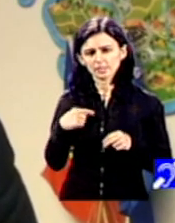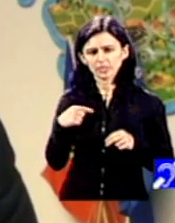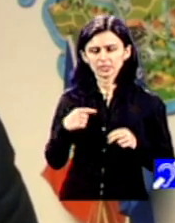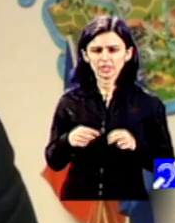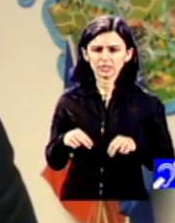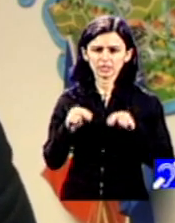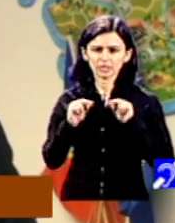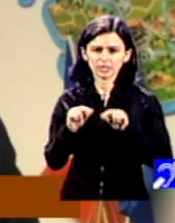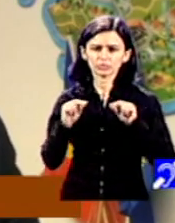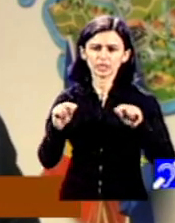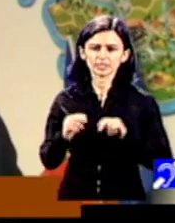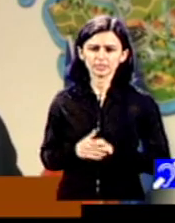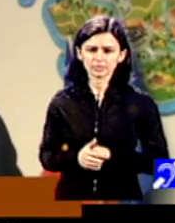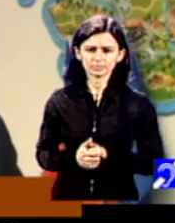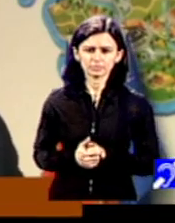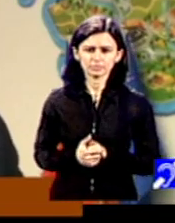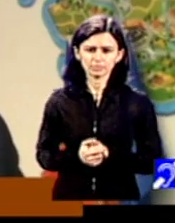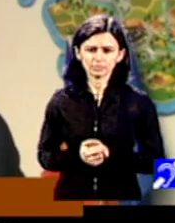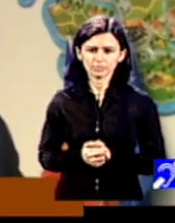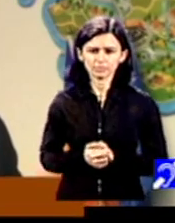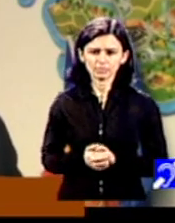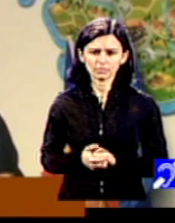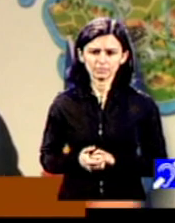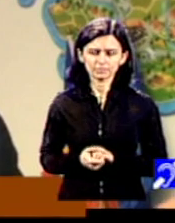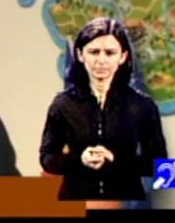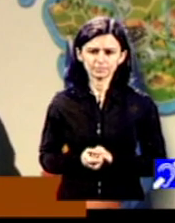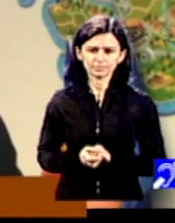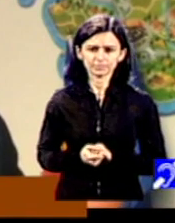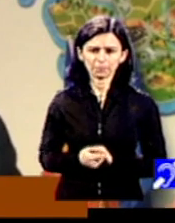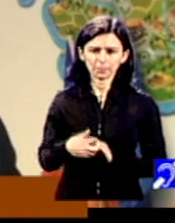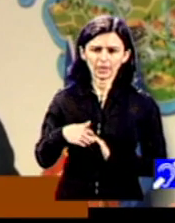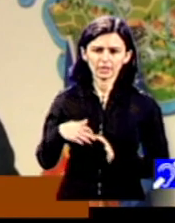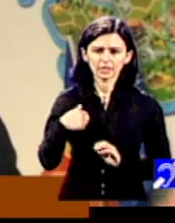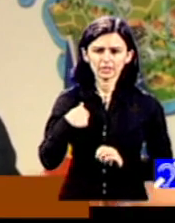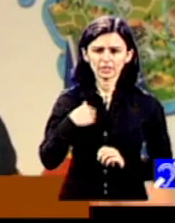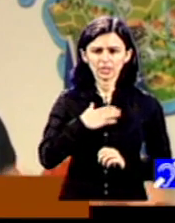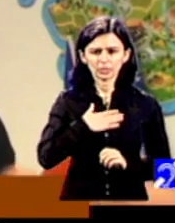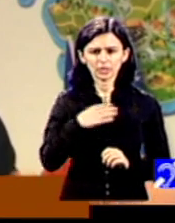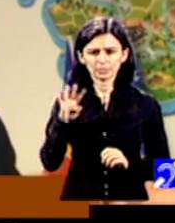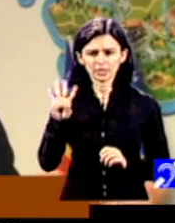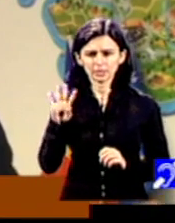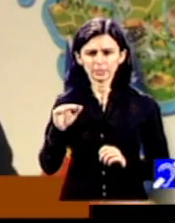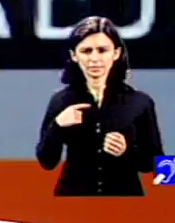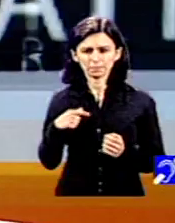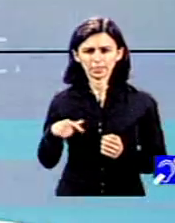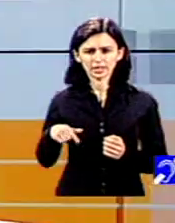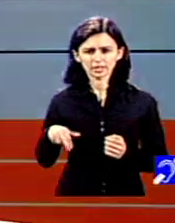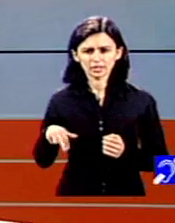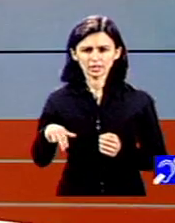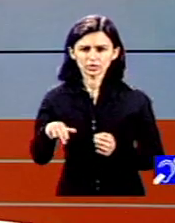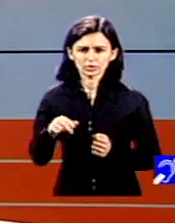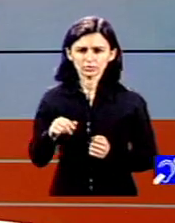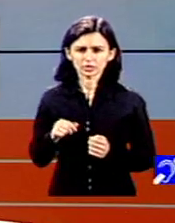educației. Gândiți-vă că eu am, de exemplu, patru copii și mie mi-a fost greu în această perioadă